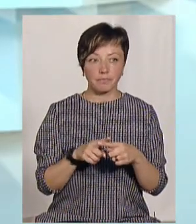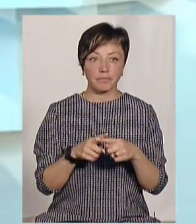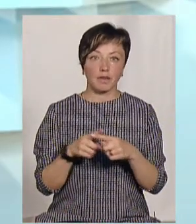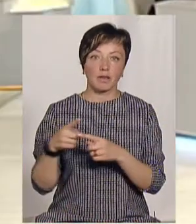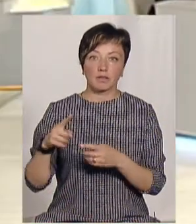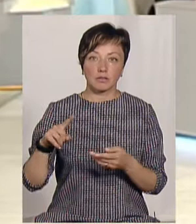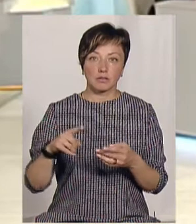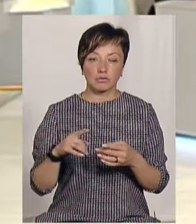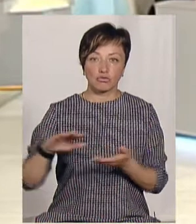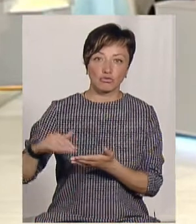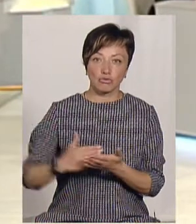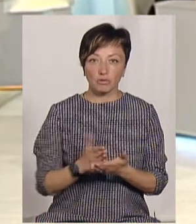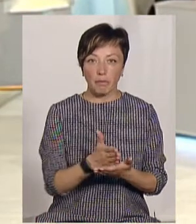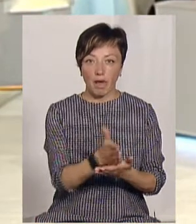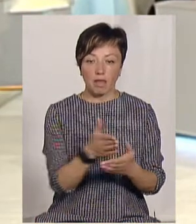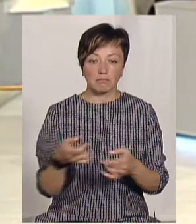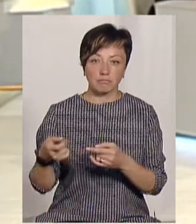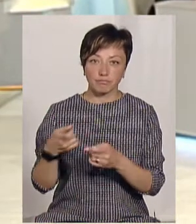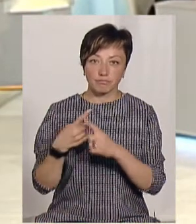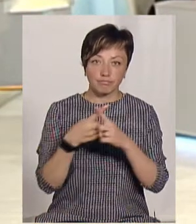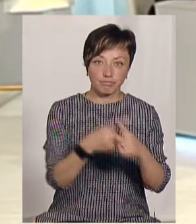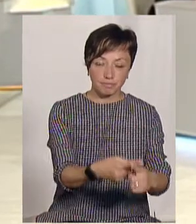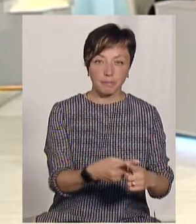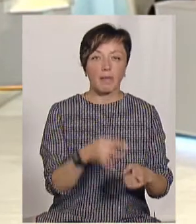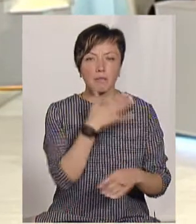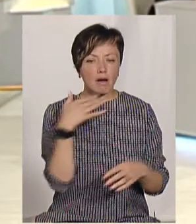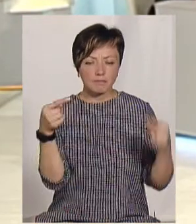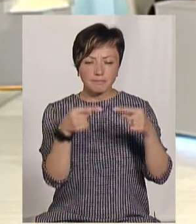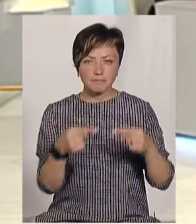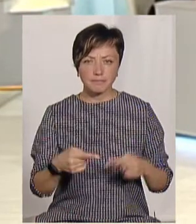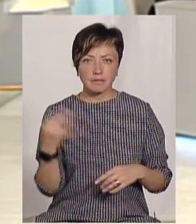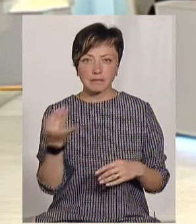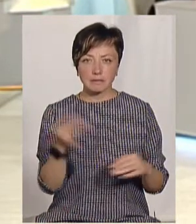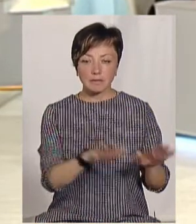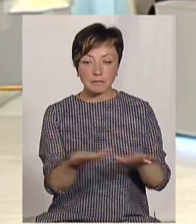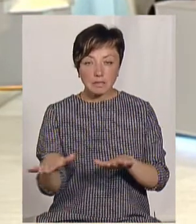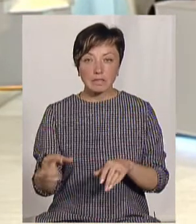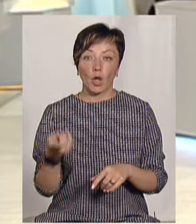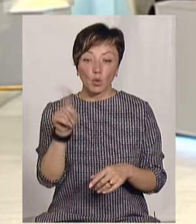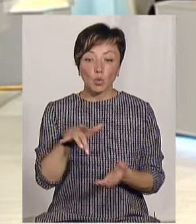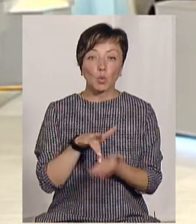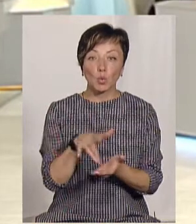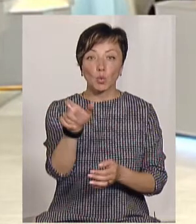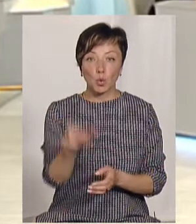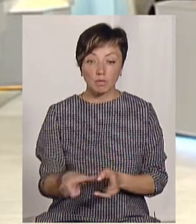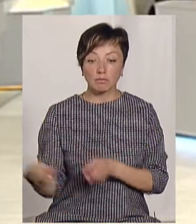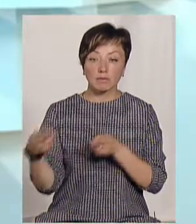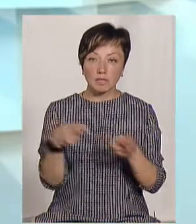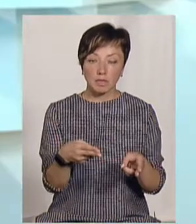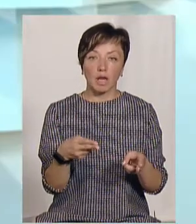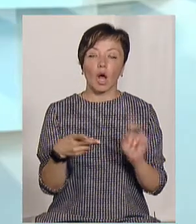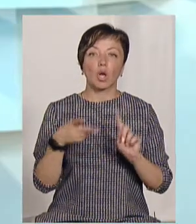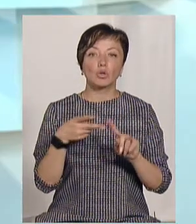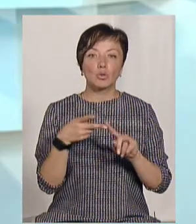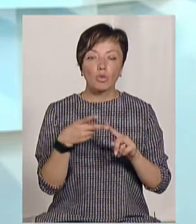GPS туди прямо заведе. І ми визначили багато-багато цікавих місць. І тепер той турист, який туди приїжджає, ну, і я доповню,